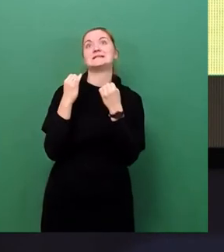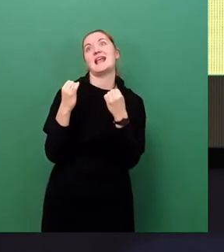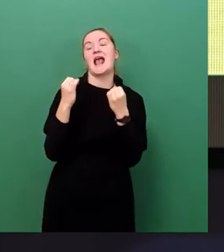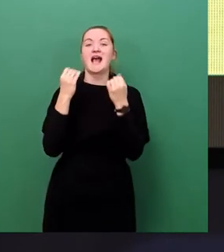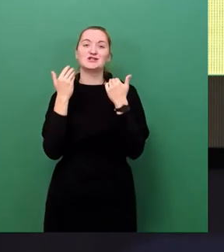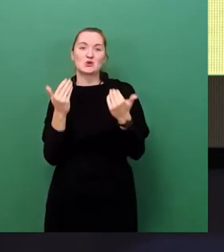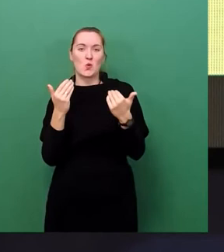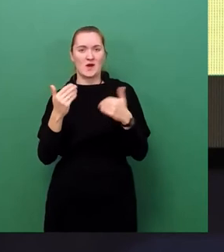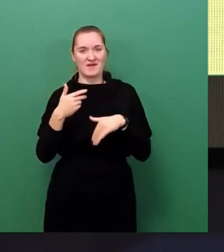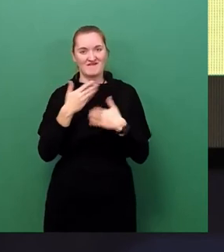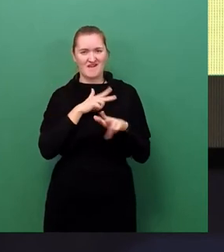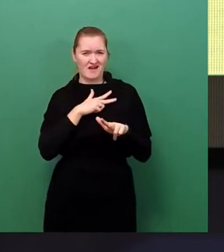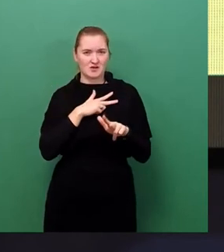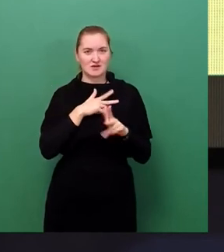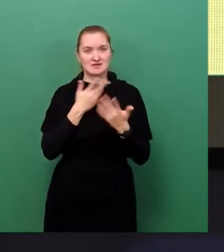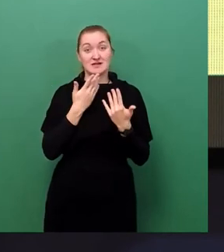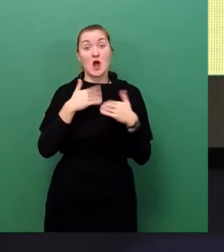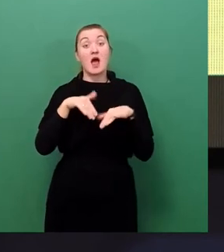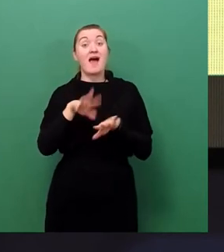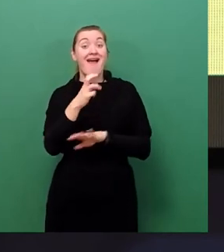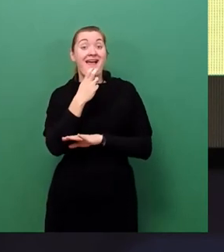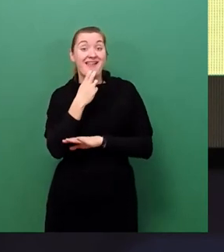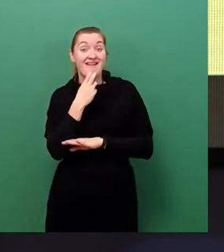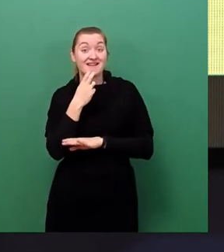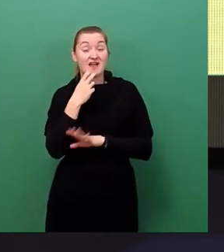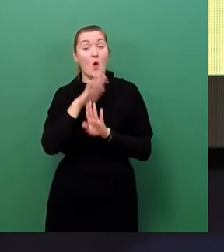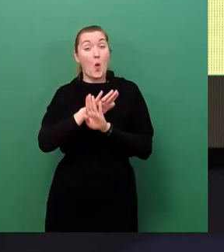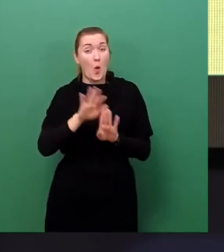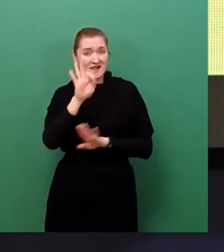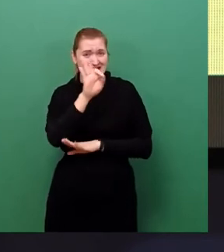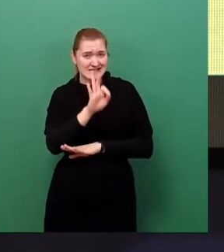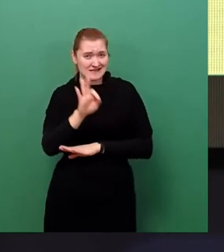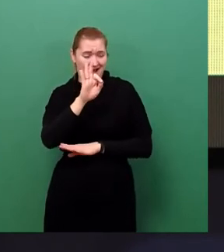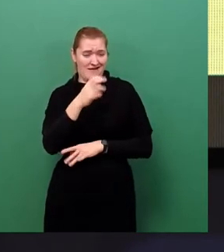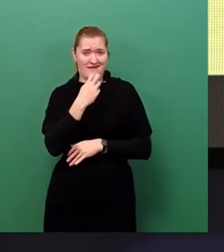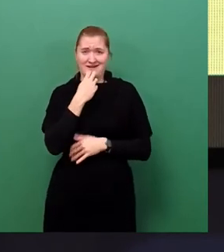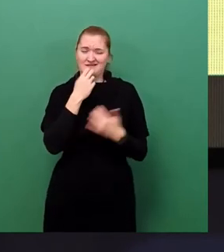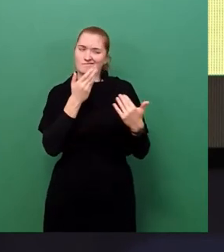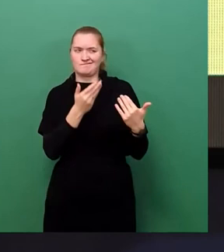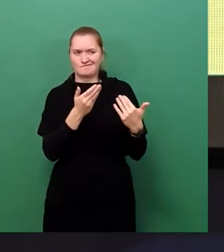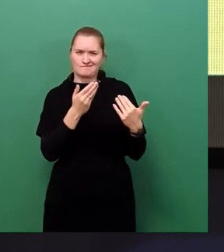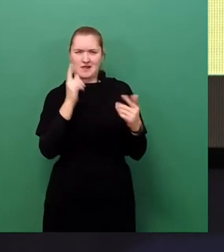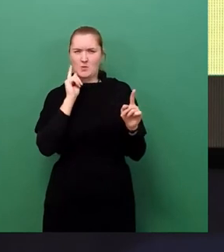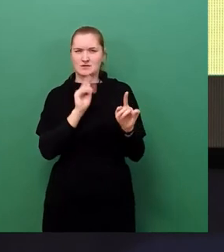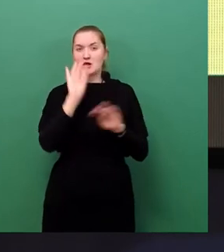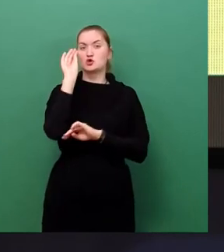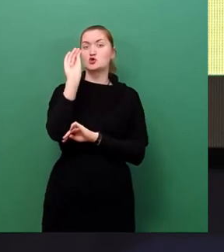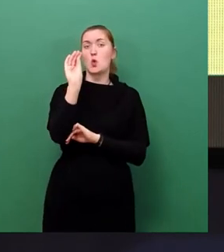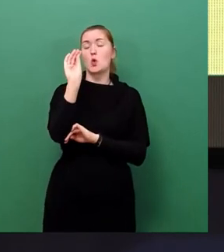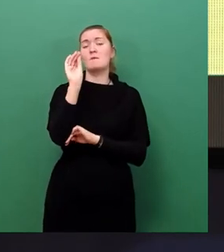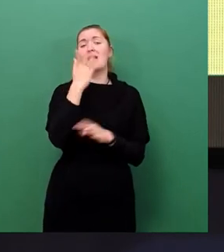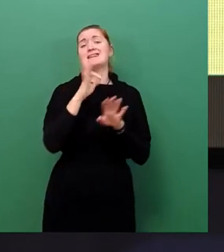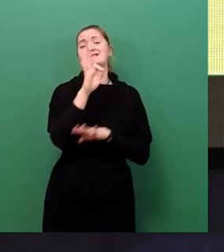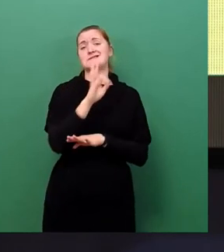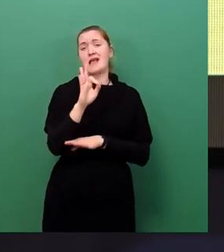und kernenergielosen Strom den Leuten anzubieten, wenn in Spitzenzeiten zukünftig Kernenergie, also dann, wenn der Strom hier fehlt,